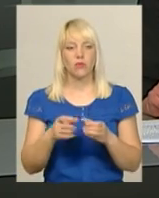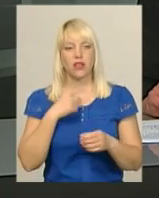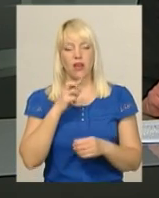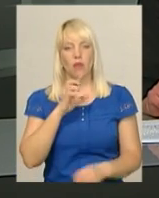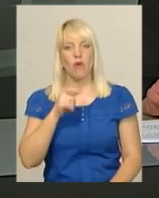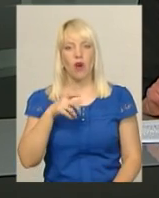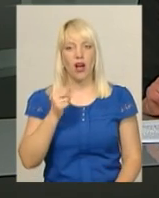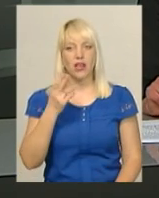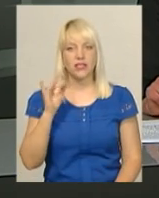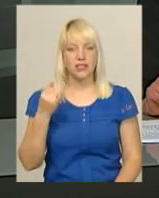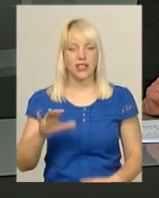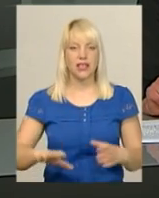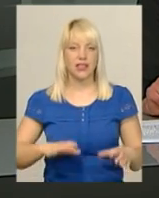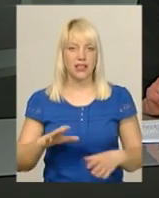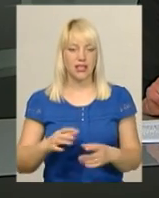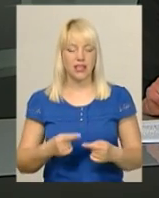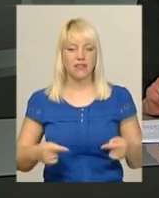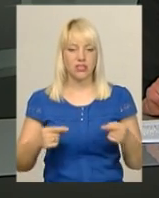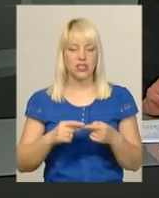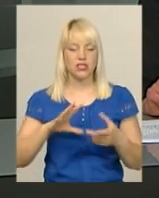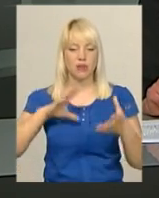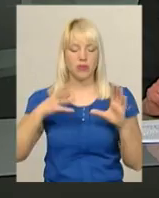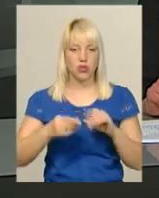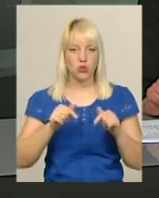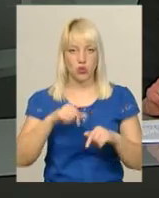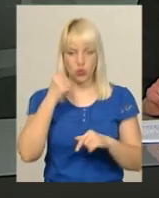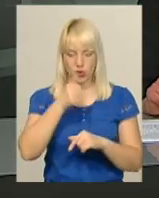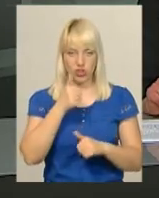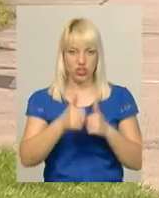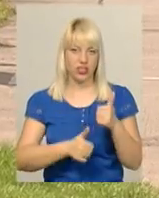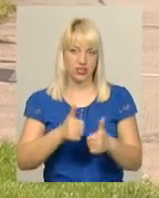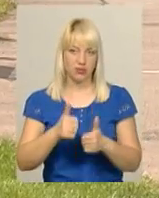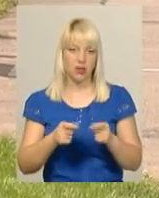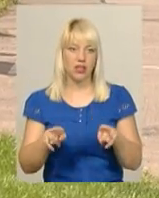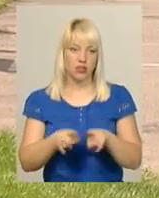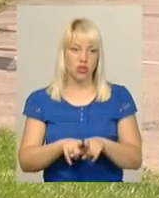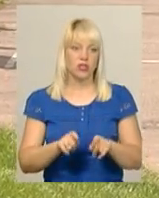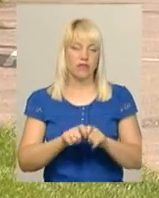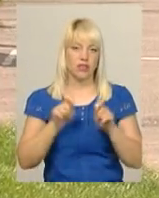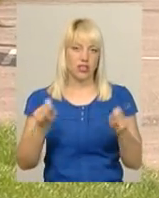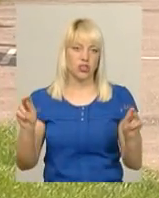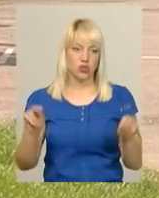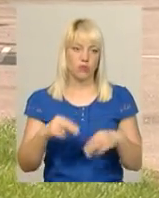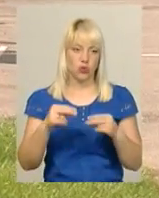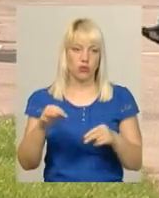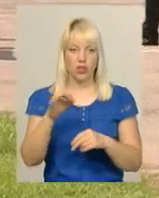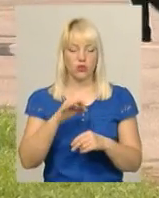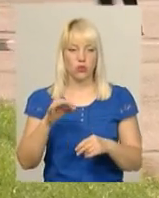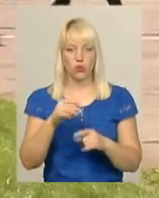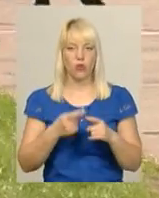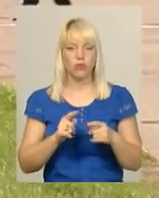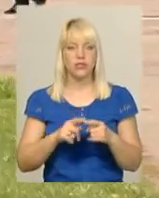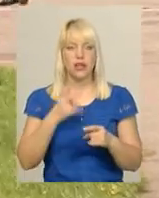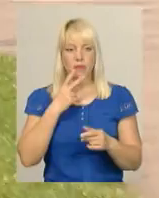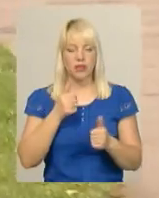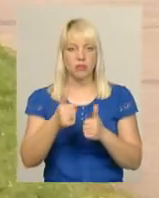Богацький, тренери школи визначали за підсумками цьогорічних змагань. У тім числі і відкритого чемпіонату області, відео з перебігу якого ви